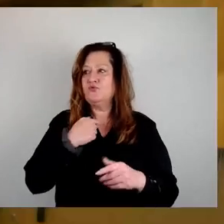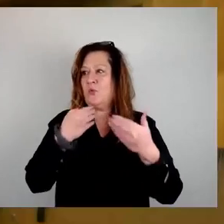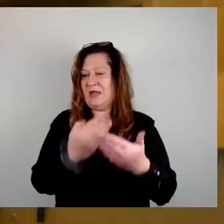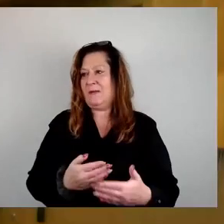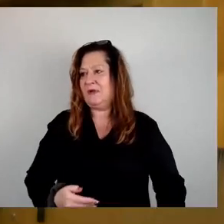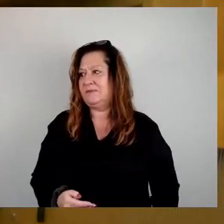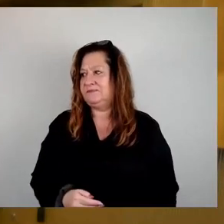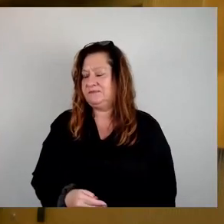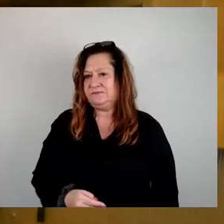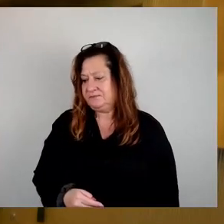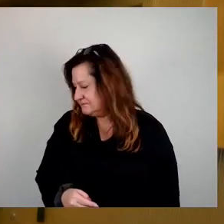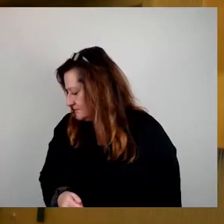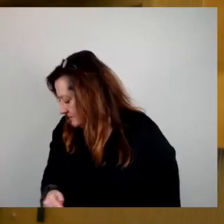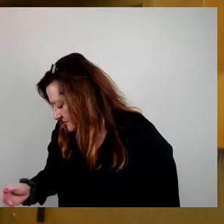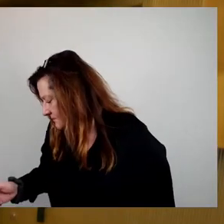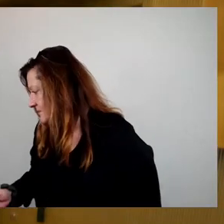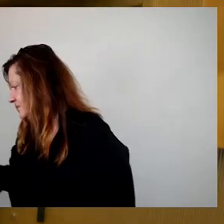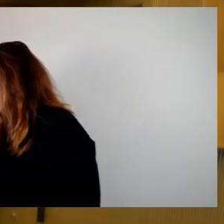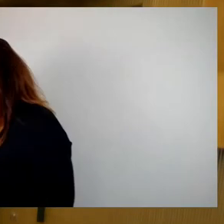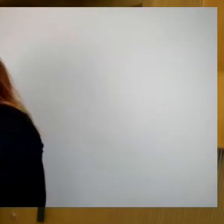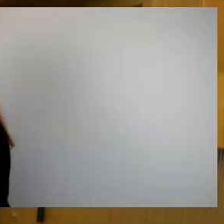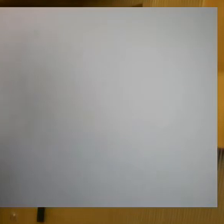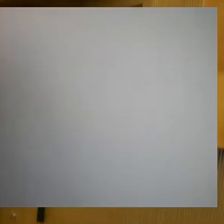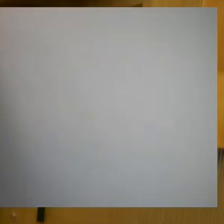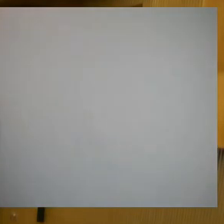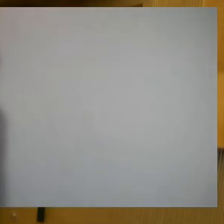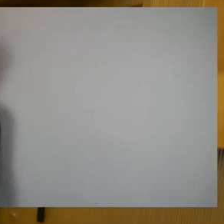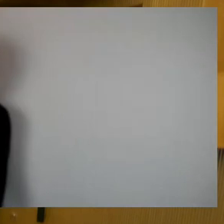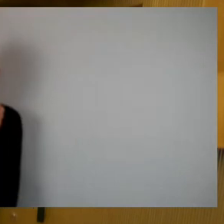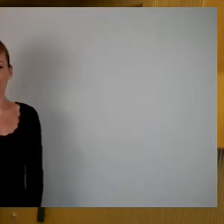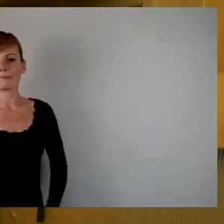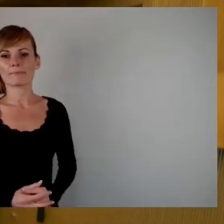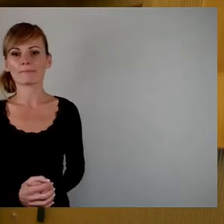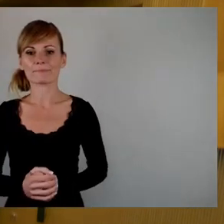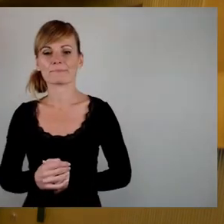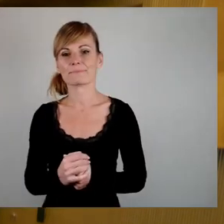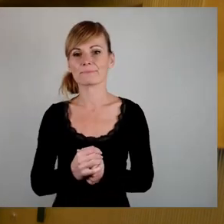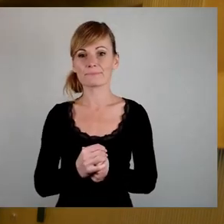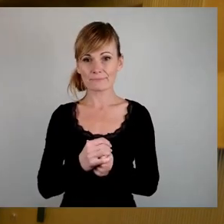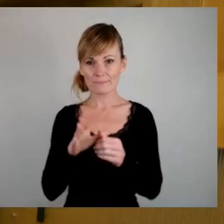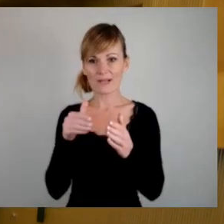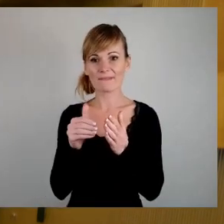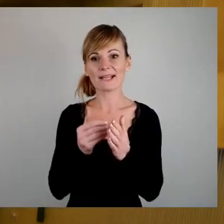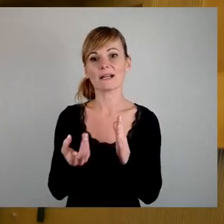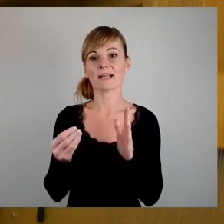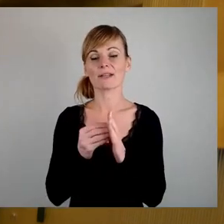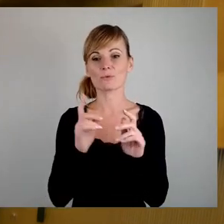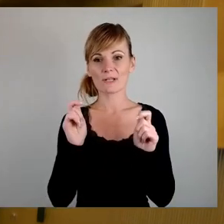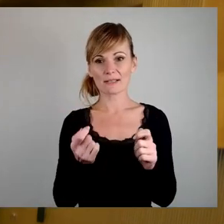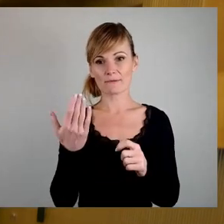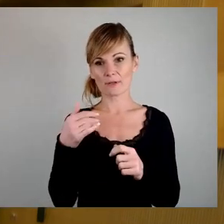So, dann haben wir einen weiteren Ergänzungsantrag AfD in der Fraktionsrunde. Gut, dann SPD